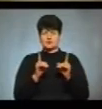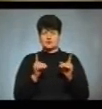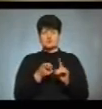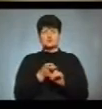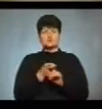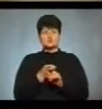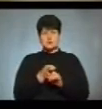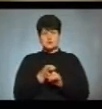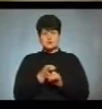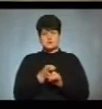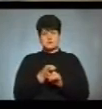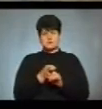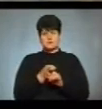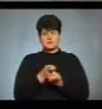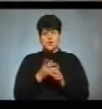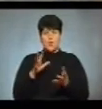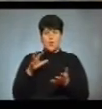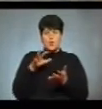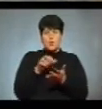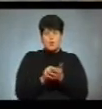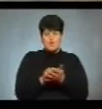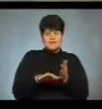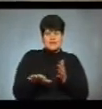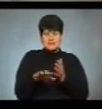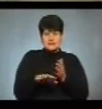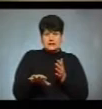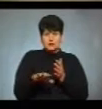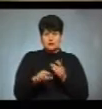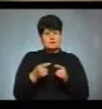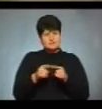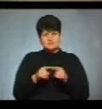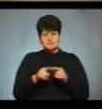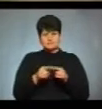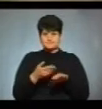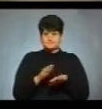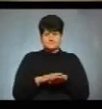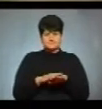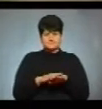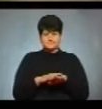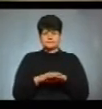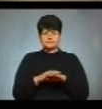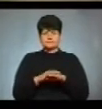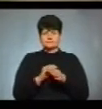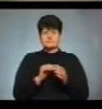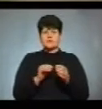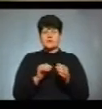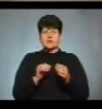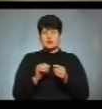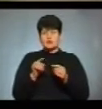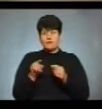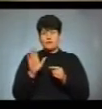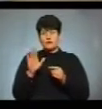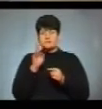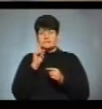стосується окупованих територій, бо це найбільш така слабка точка, Тут Володимир Зеленський, власне, акцентує